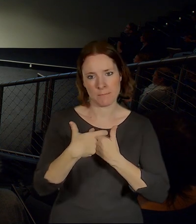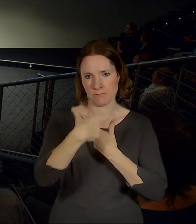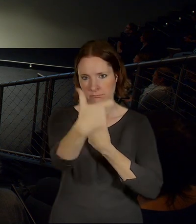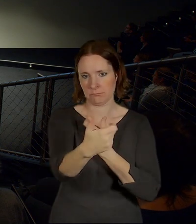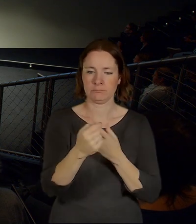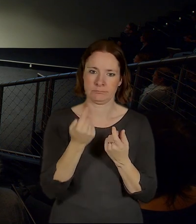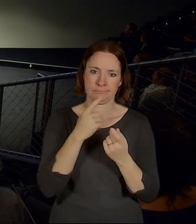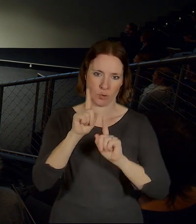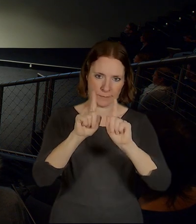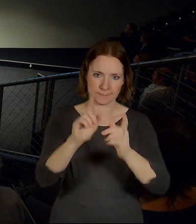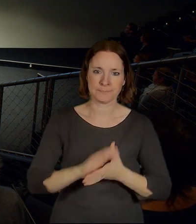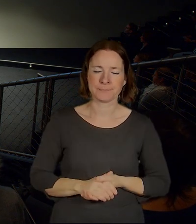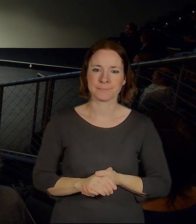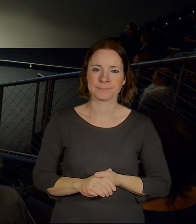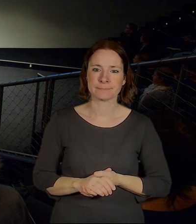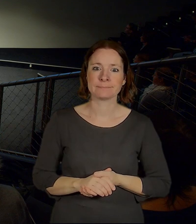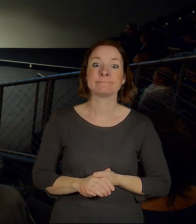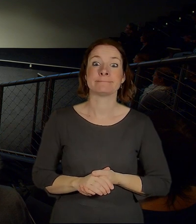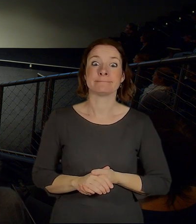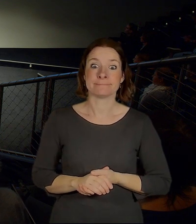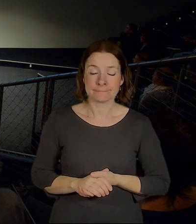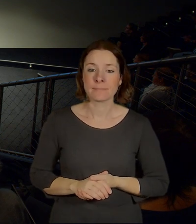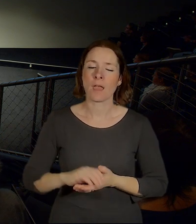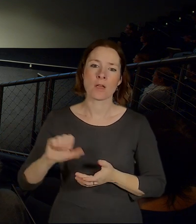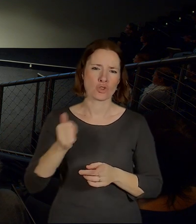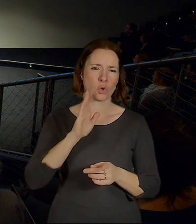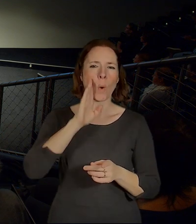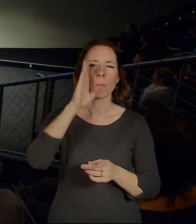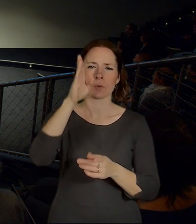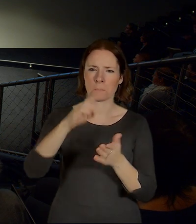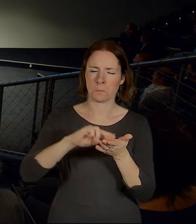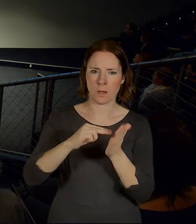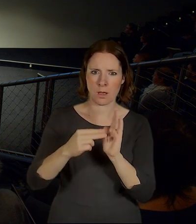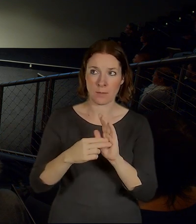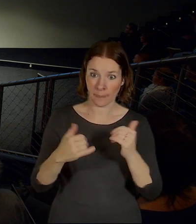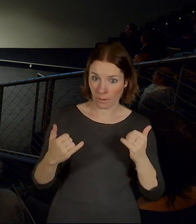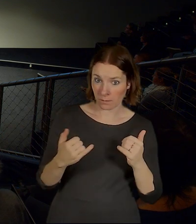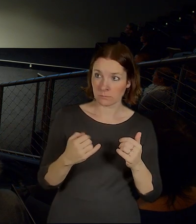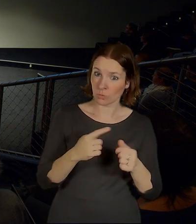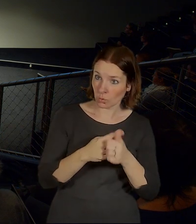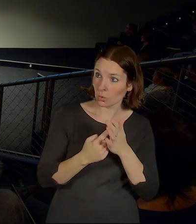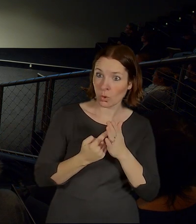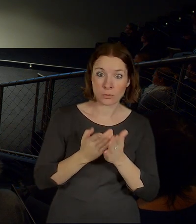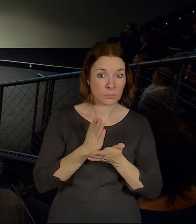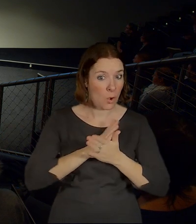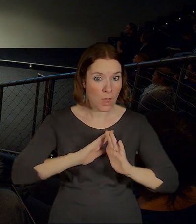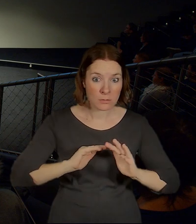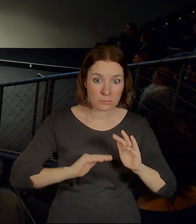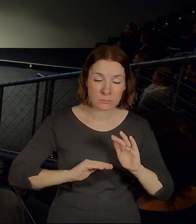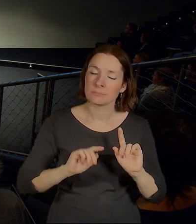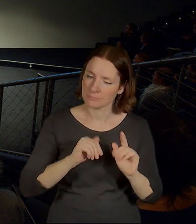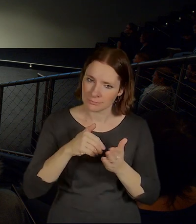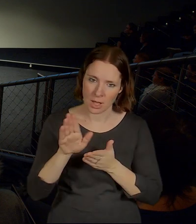Tak, no a dopohled ještě do budoucna, tím nekončíme, ještě jsou tady další